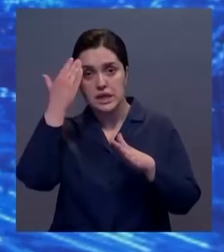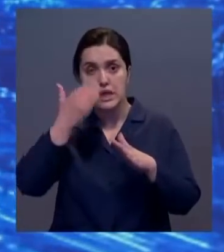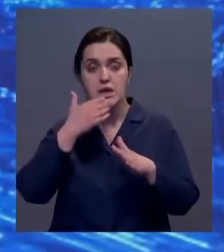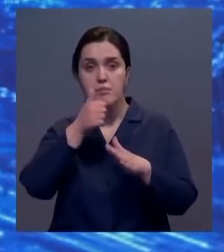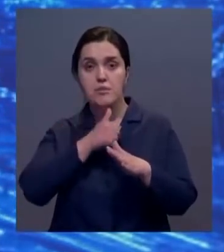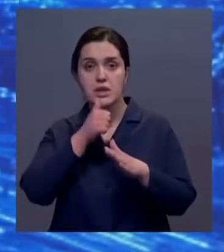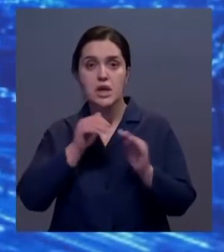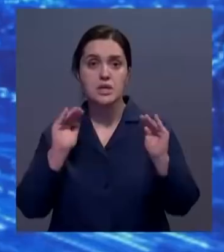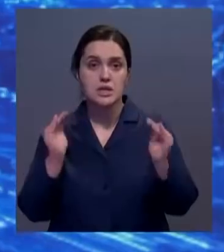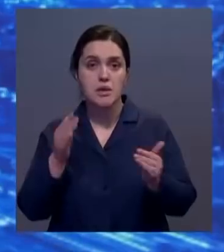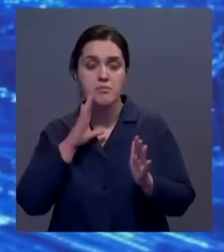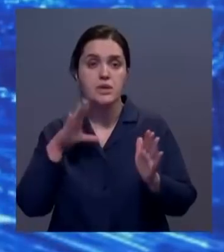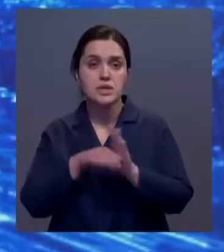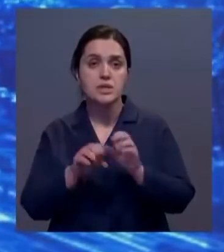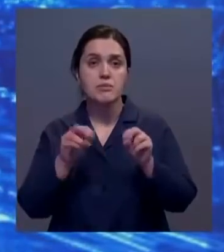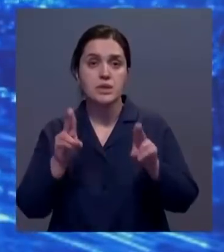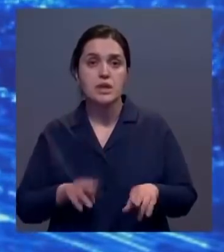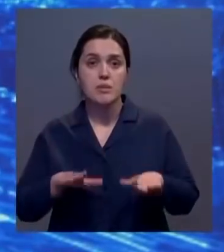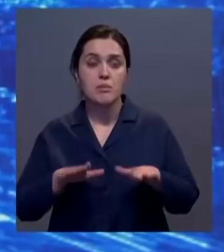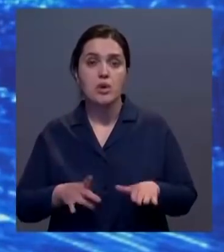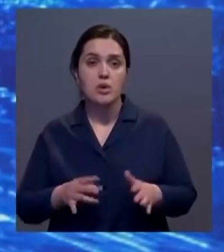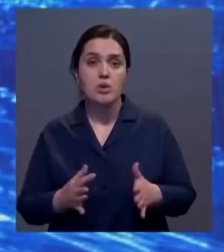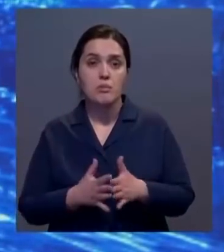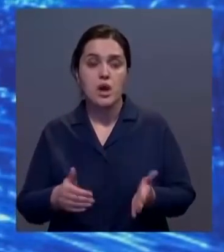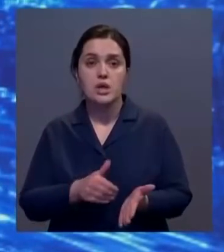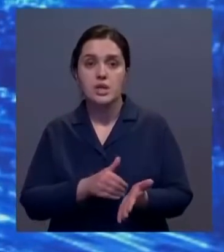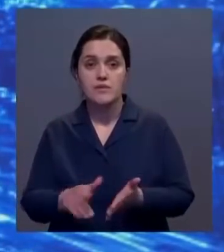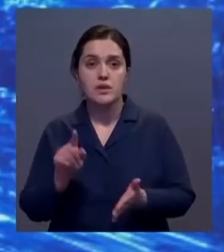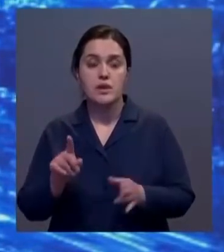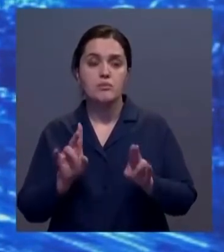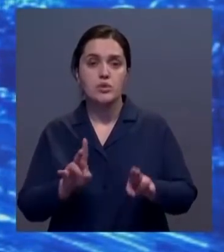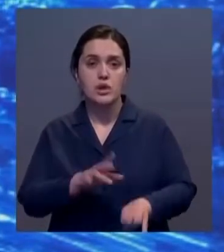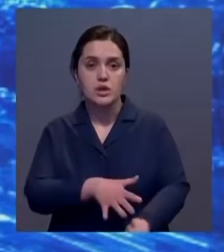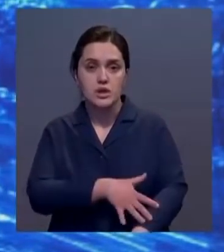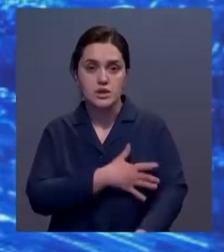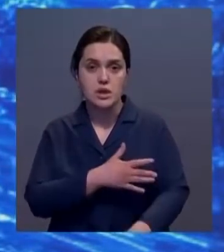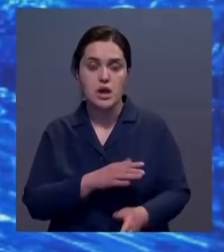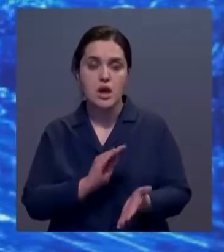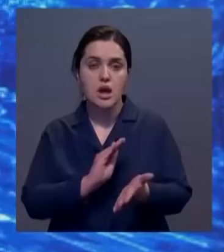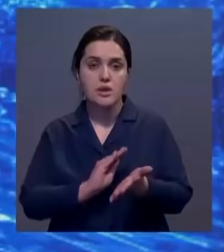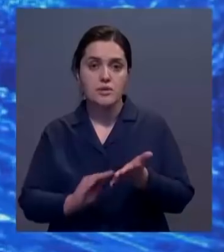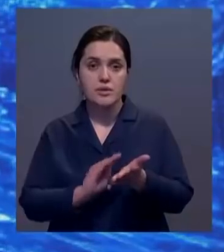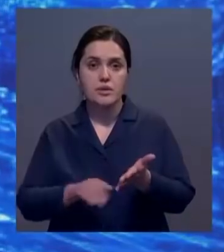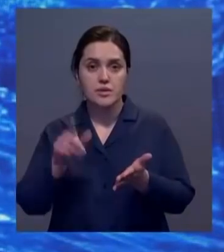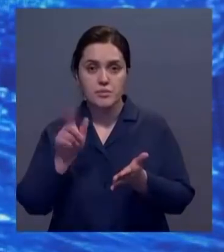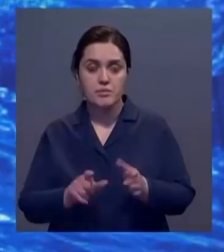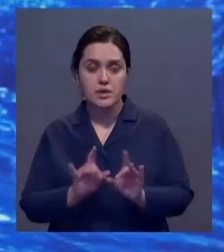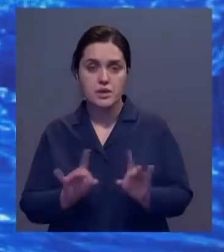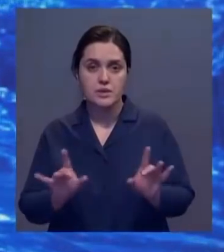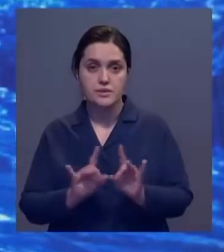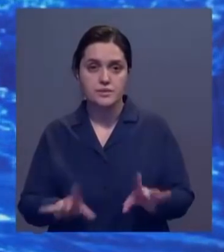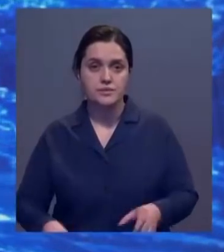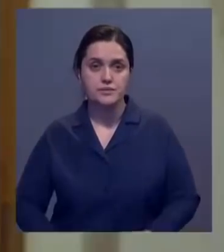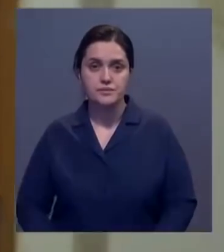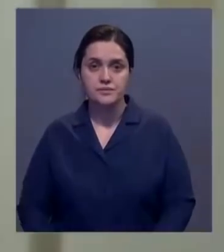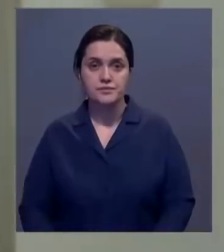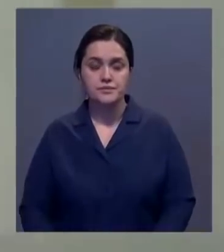изолировать, поместив в специальные пункты. Однако большинство из них отказываются там долго находиться. Репортаж Дмитрия Лукша.